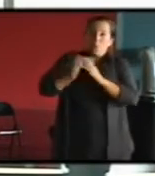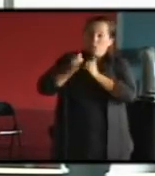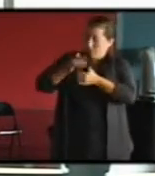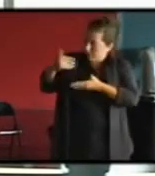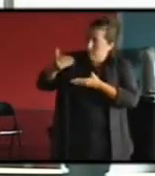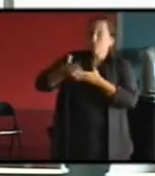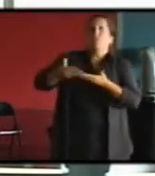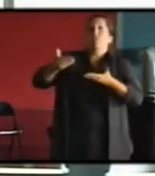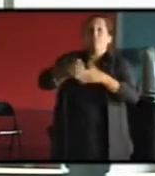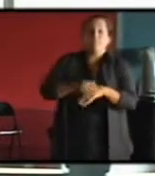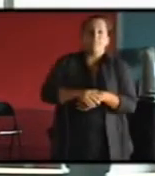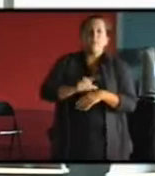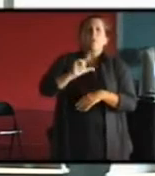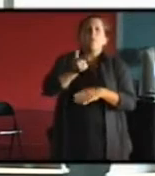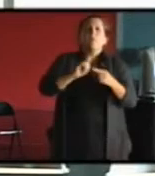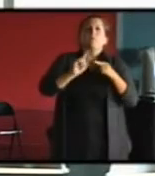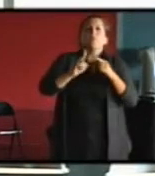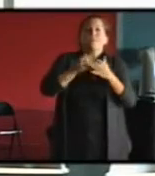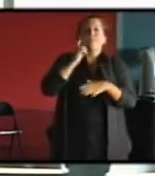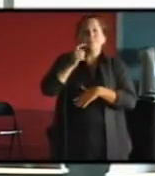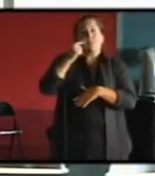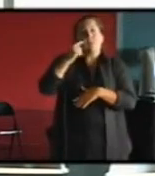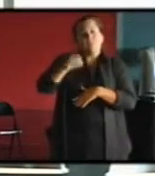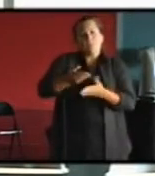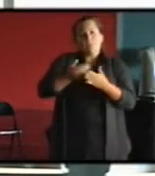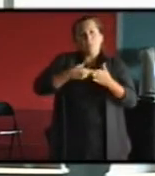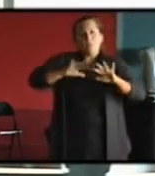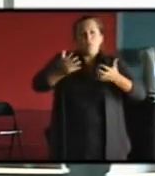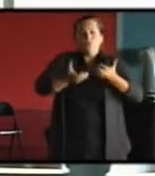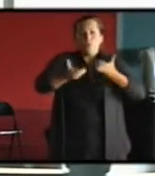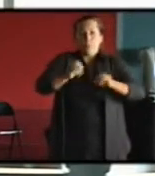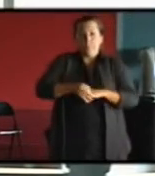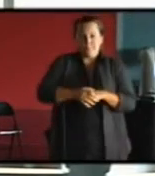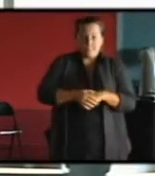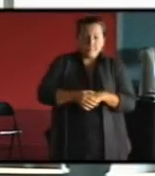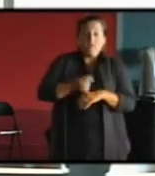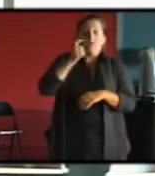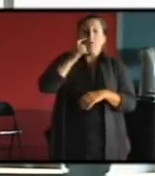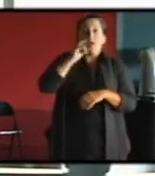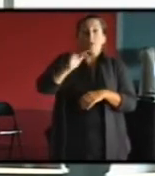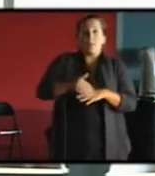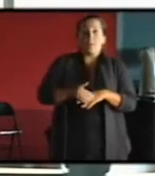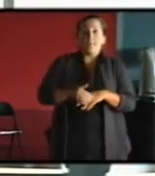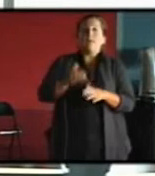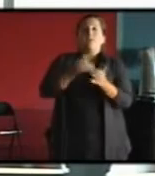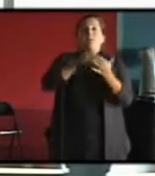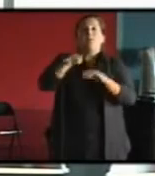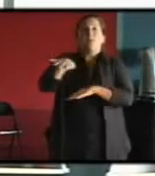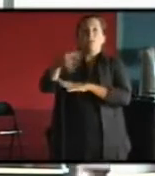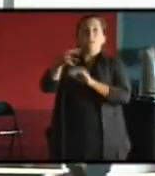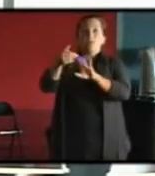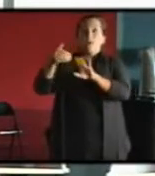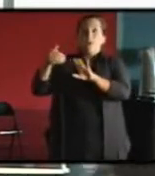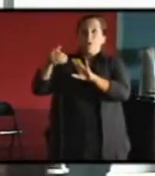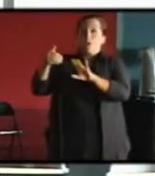Le second élément, c'est le mode de chauffage. On constate qu'à Paris, avant 1914, on a plutôt des chauffages